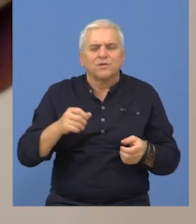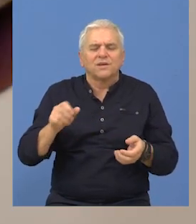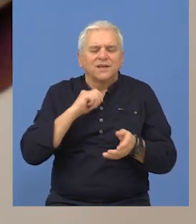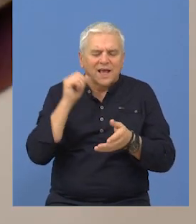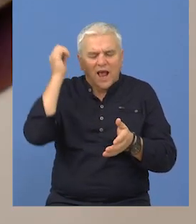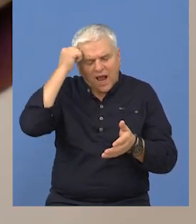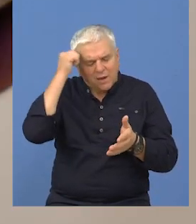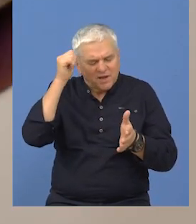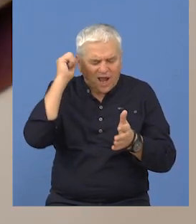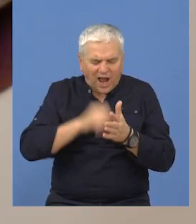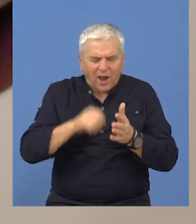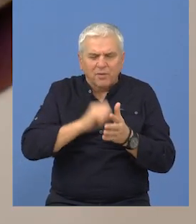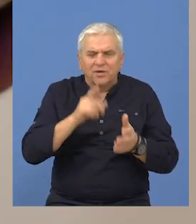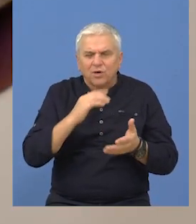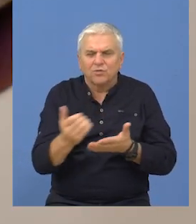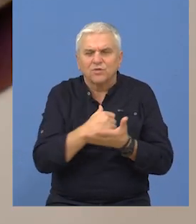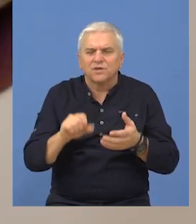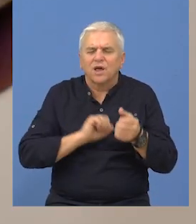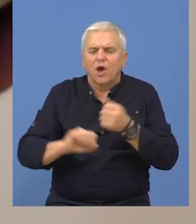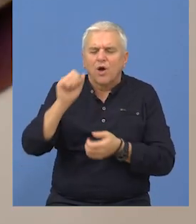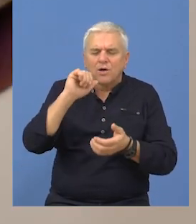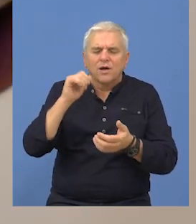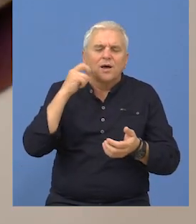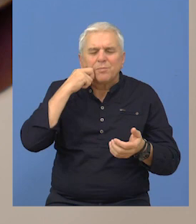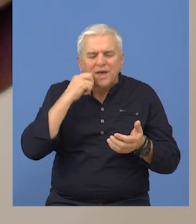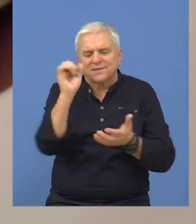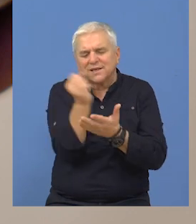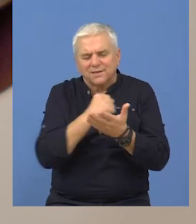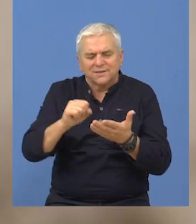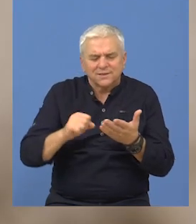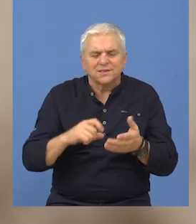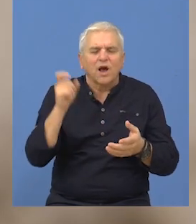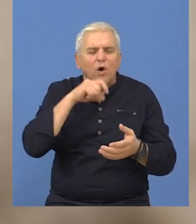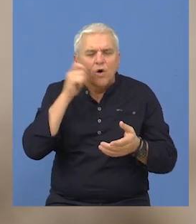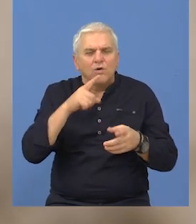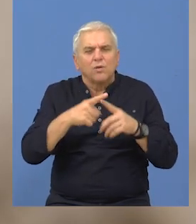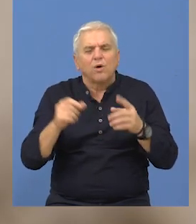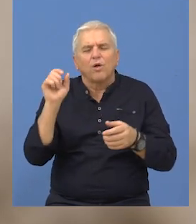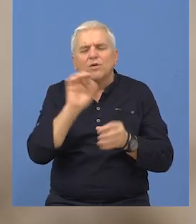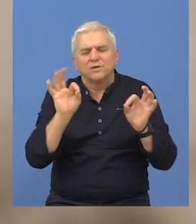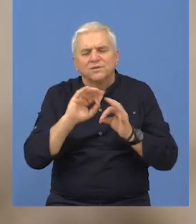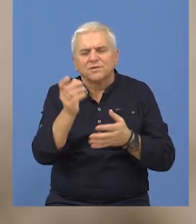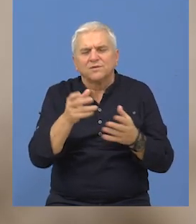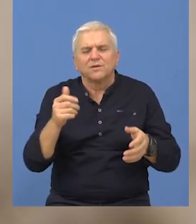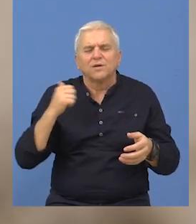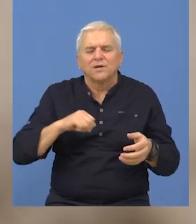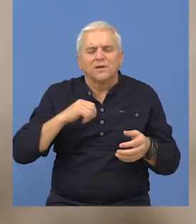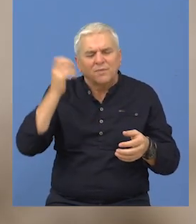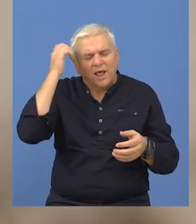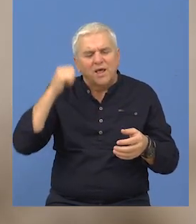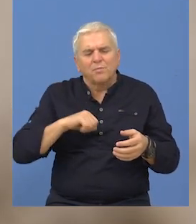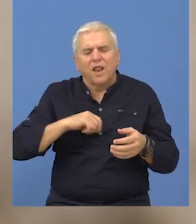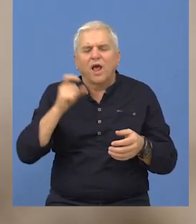poput kremenih sečiva, koja su služila za obradu mesa, kože i kostiju, kao i poluobrađene elemente od